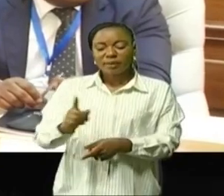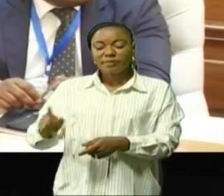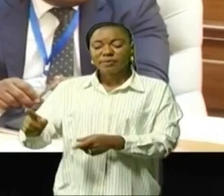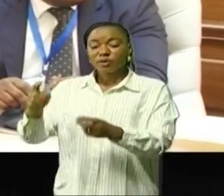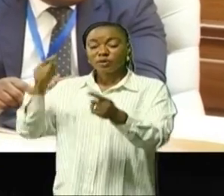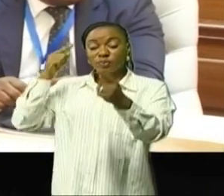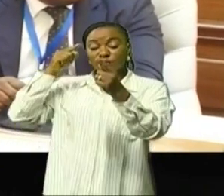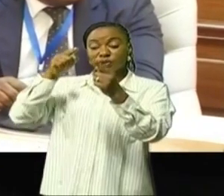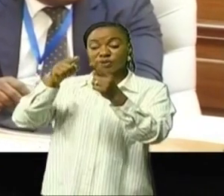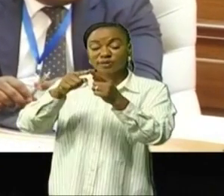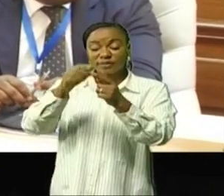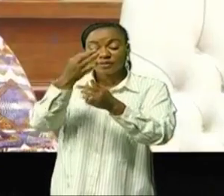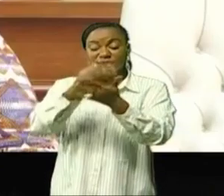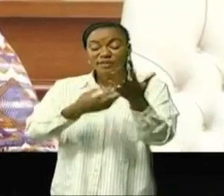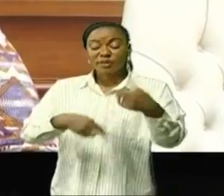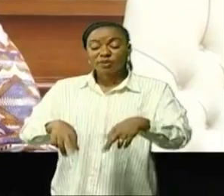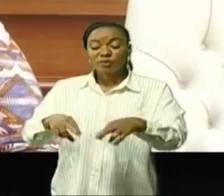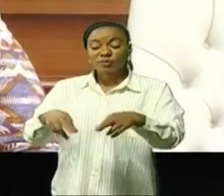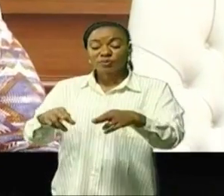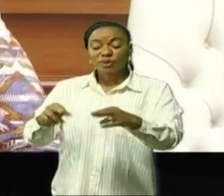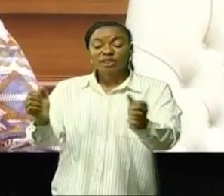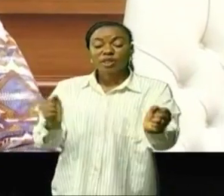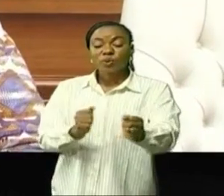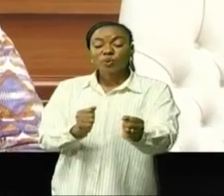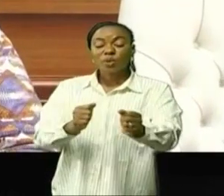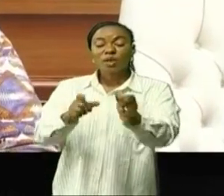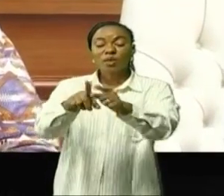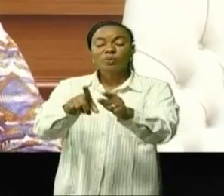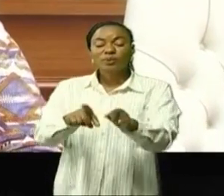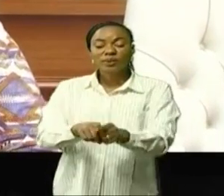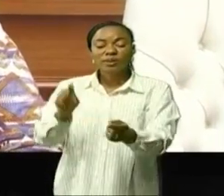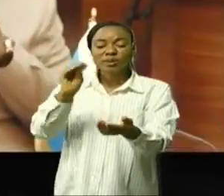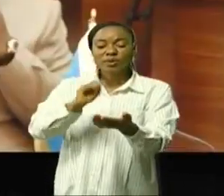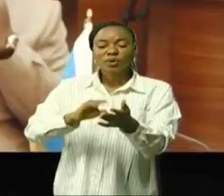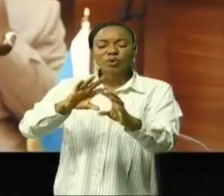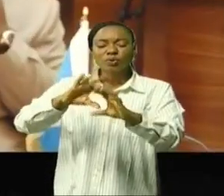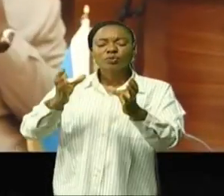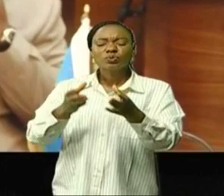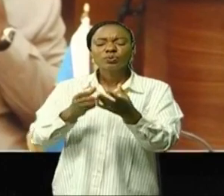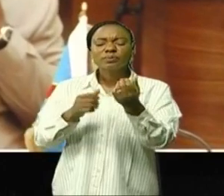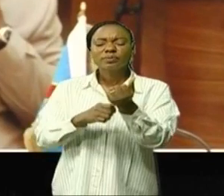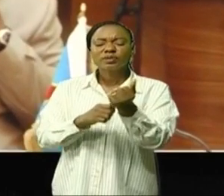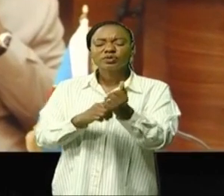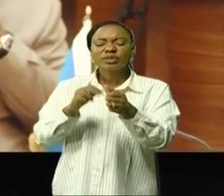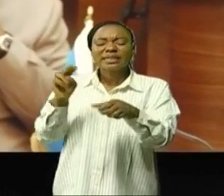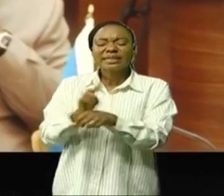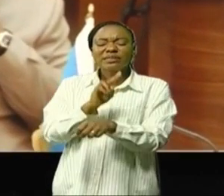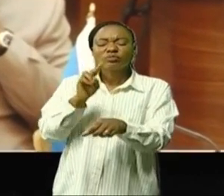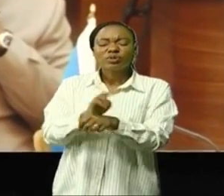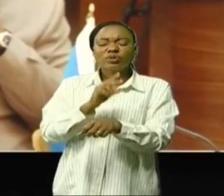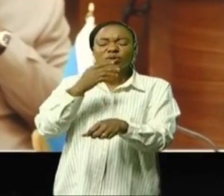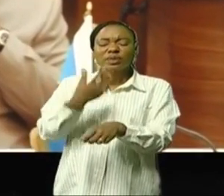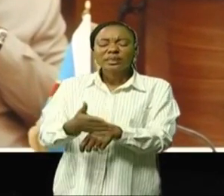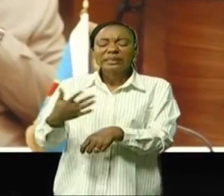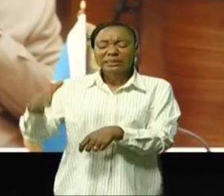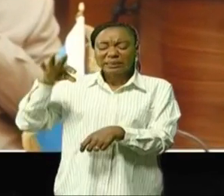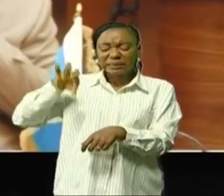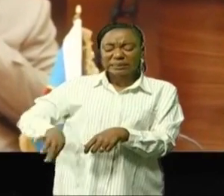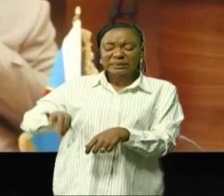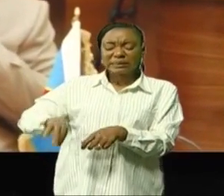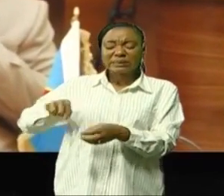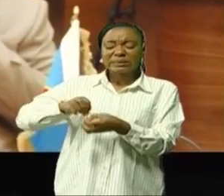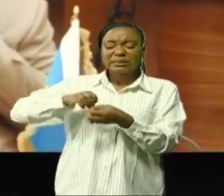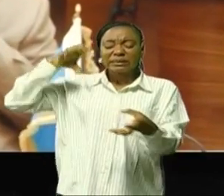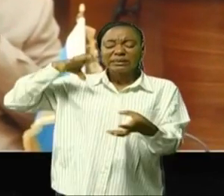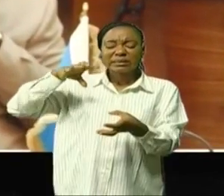la feuille de route de Luanda. Elle stipule enfin que toute exploitation des ressources naturelles dans la région